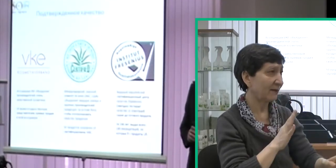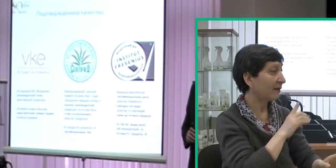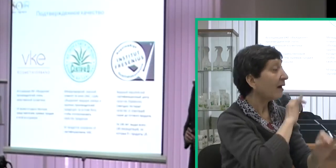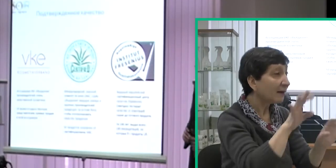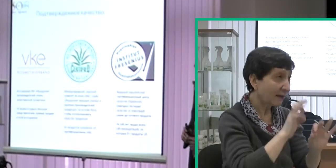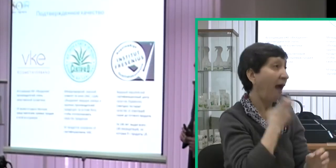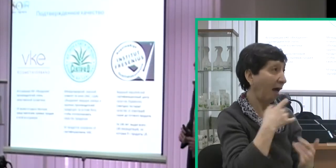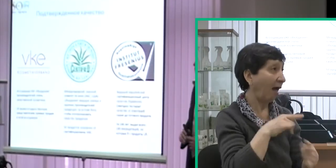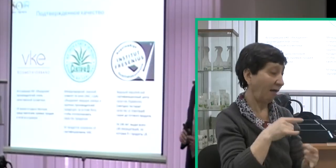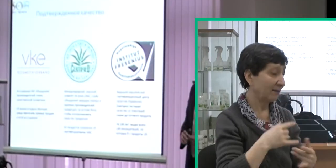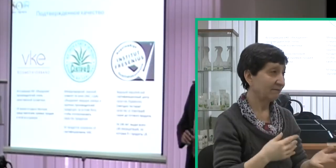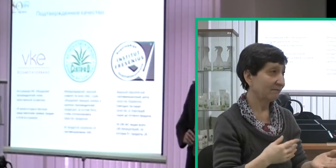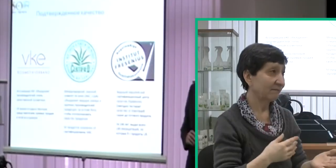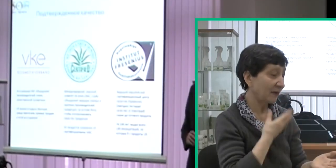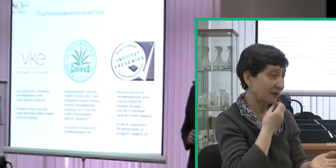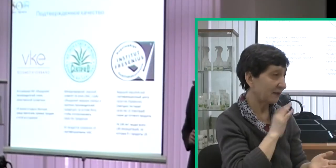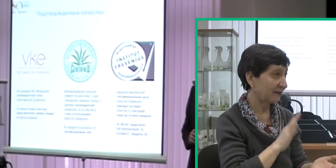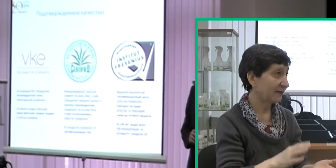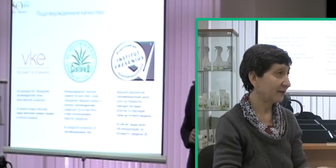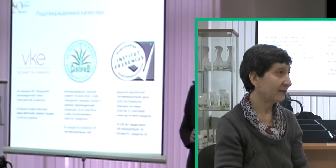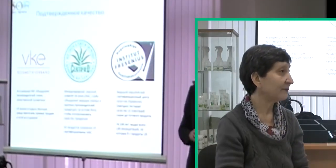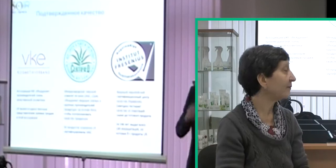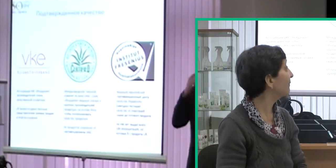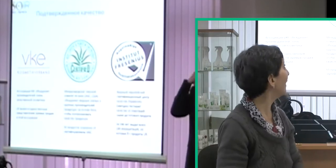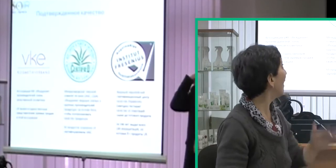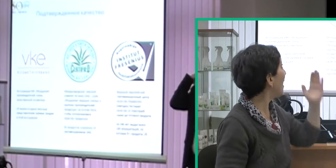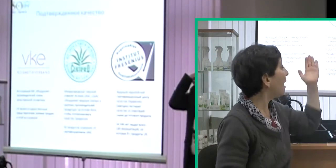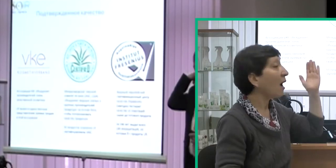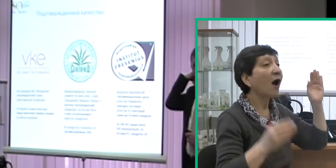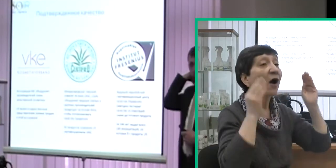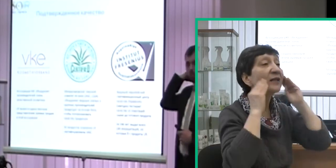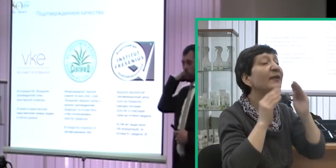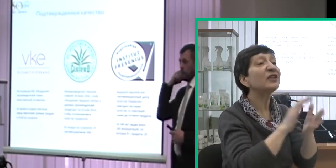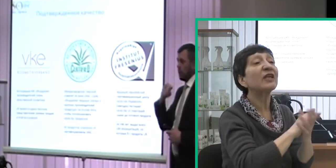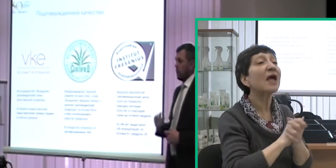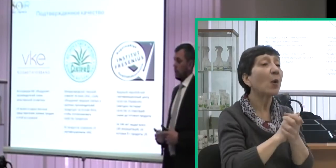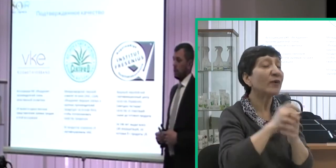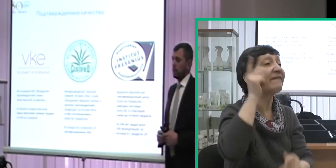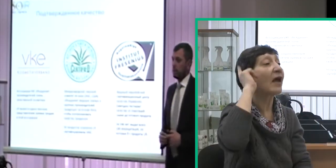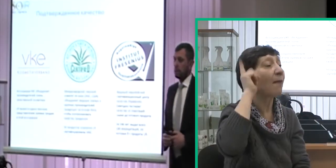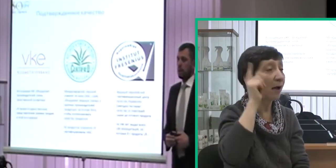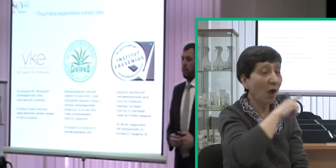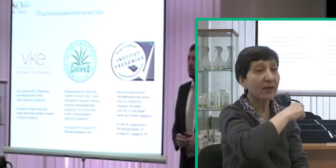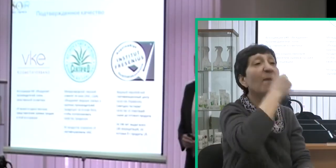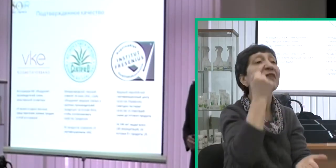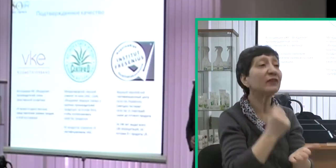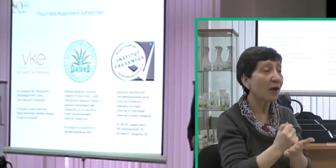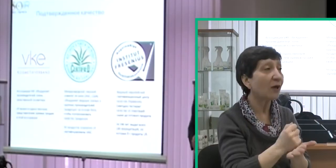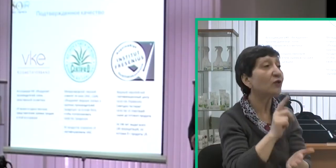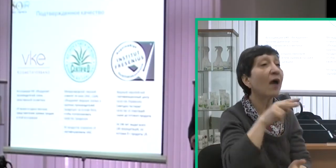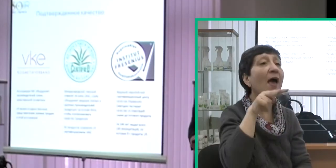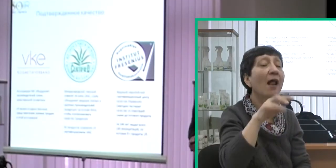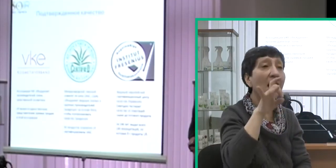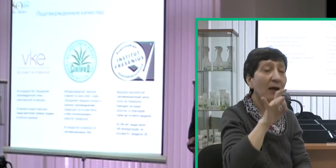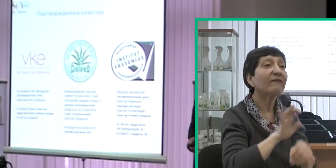Косметический союз Германии, в который входит компания ЭЛЭК, членство в этом союзе, оно подтверждает, что компания ЭЛЭК